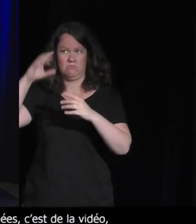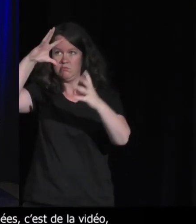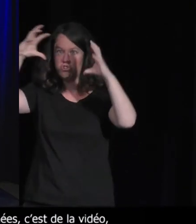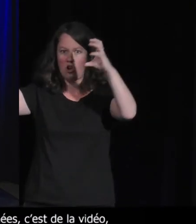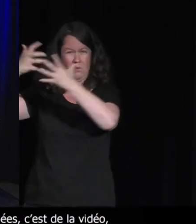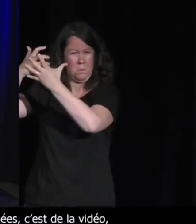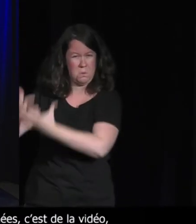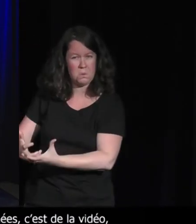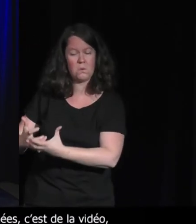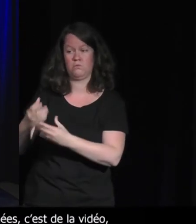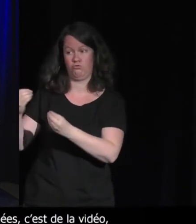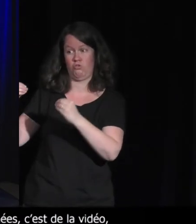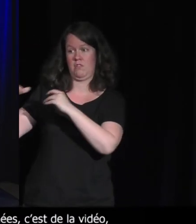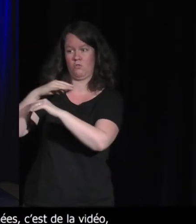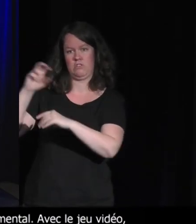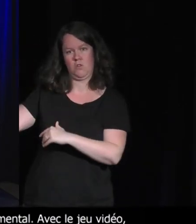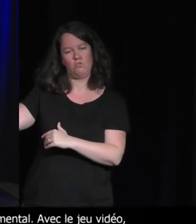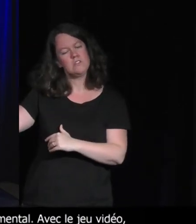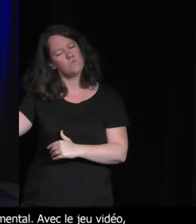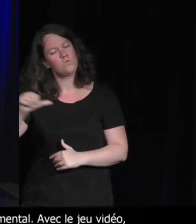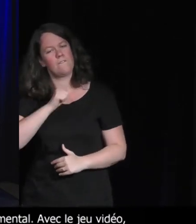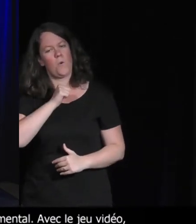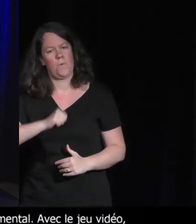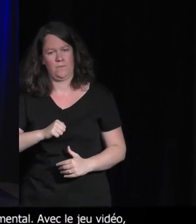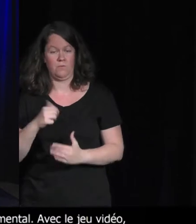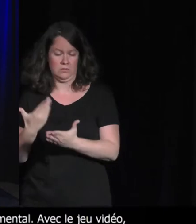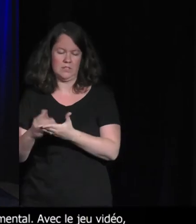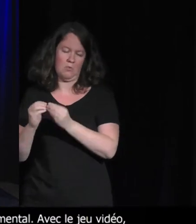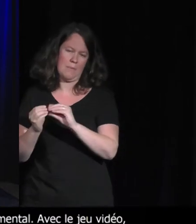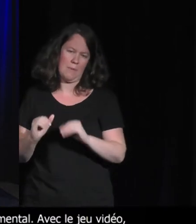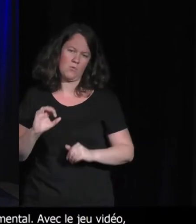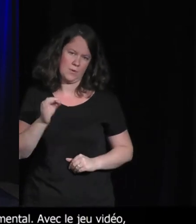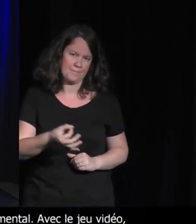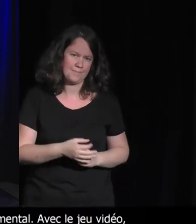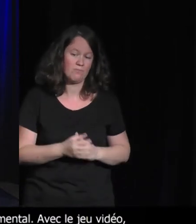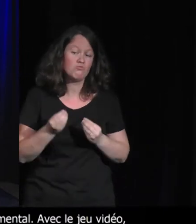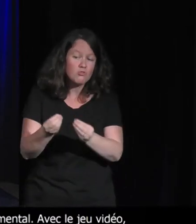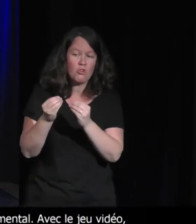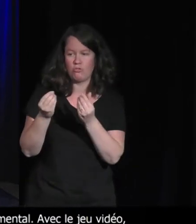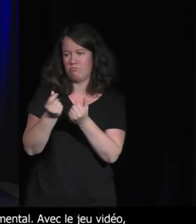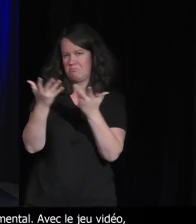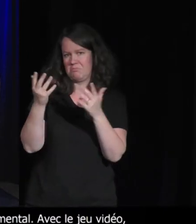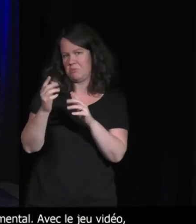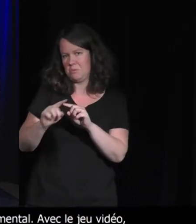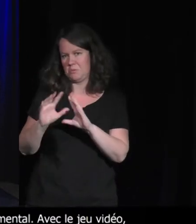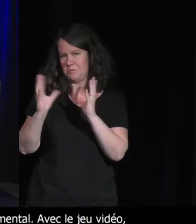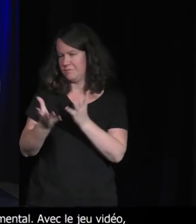ça va augmenter, mais ça va être assez important. Bon, voilà pour donner quelques pistes. Mathieu,-ce